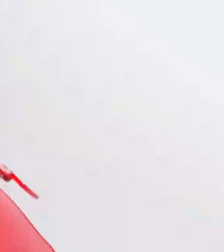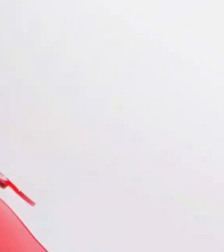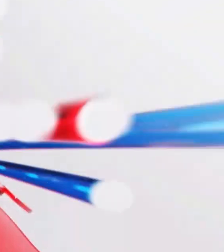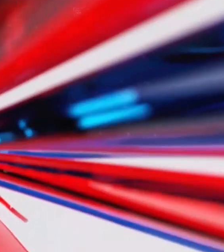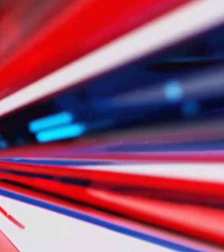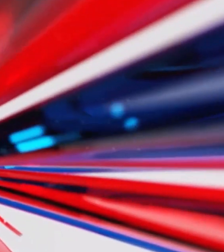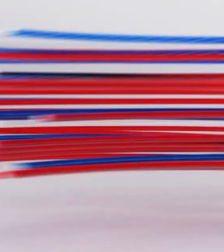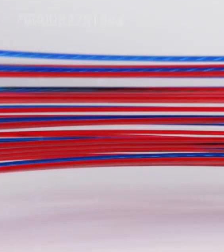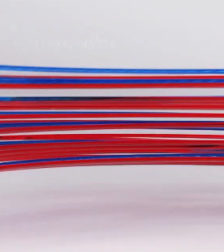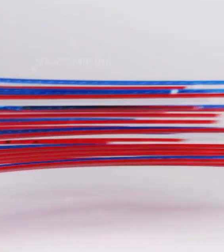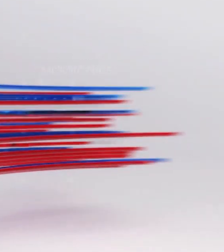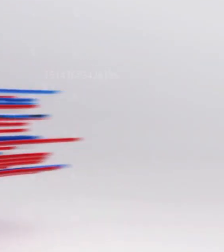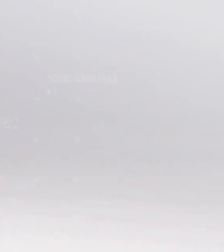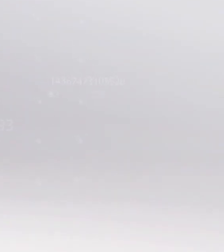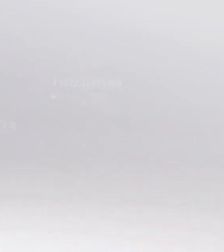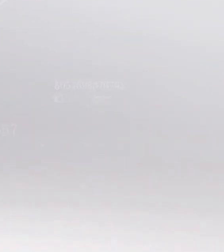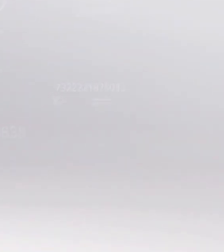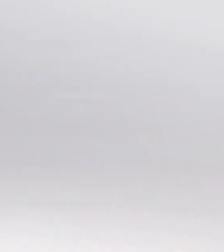Μουσική